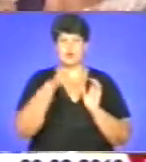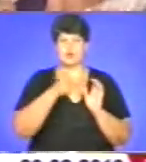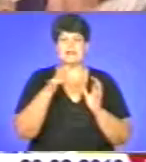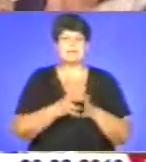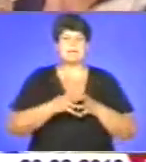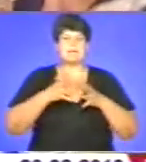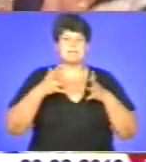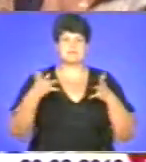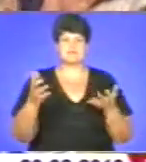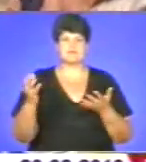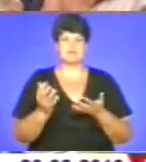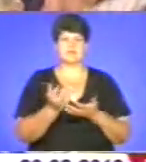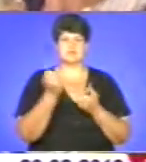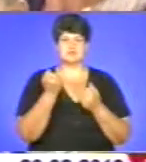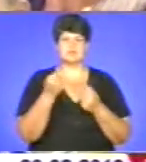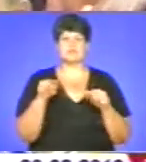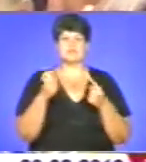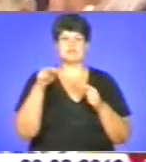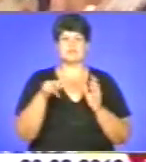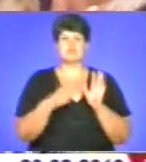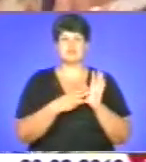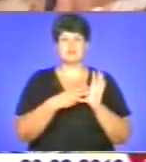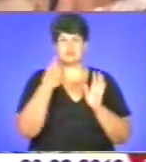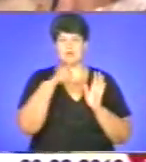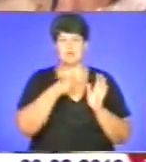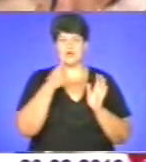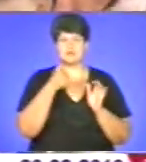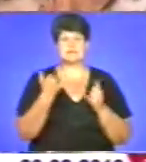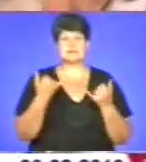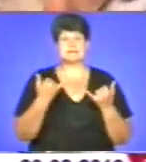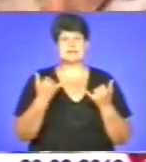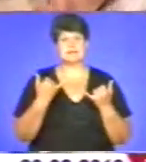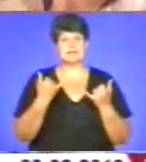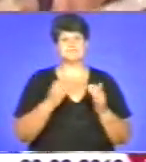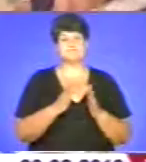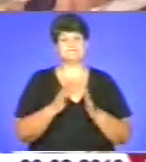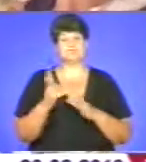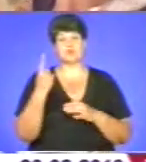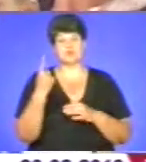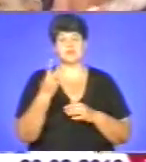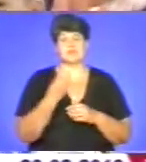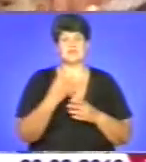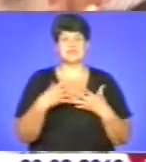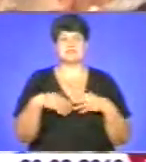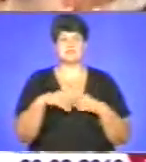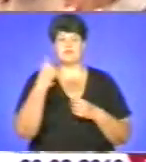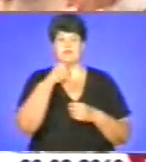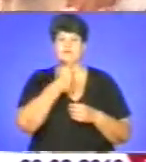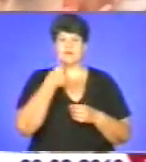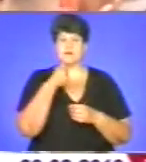Найбільше вдалося створити в 2008 році. А зараз стабільно одна-дві сім'ї в рік